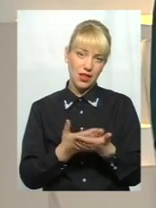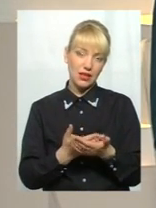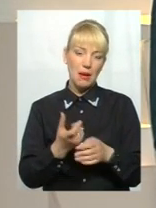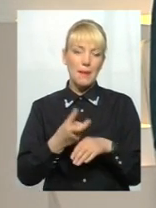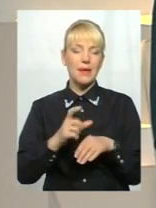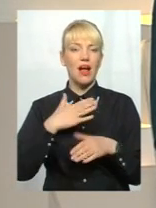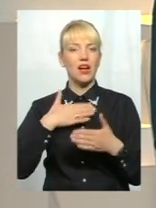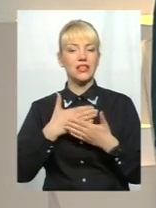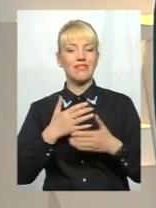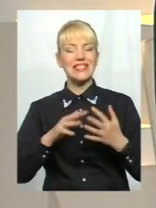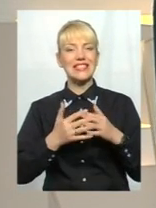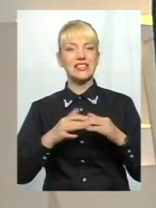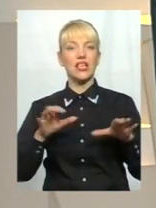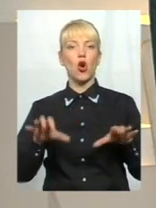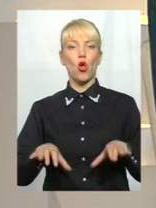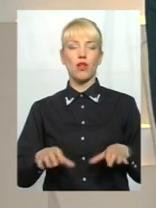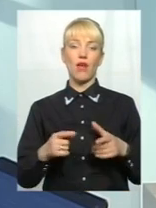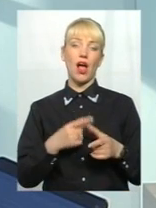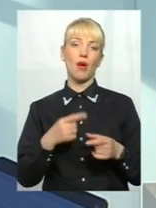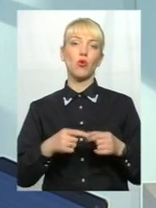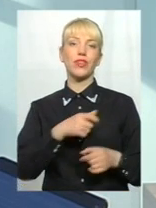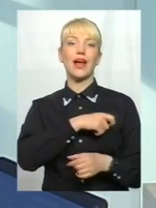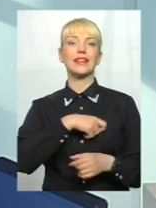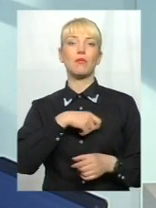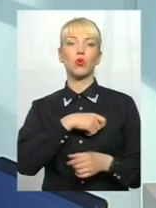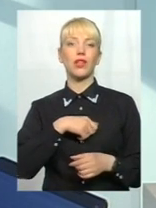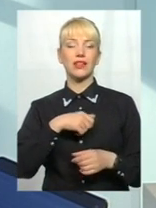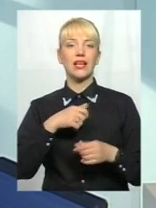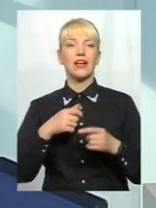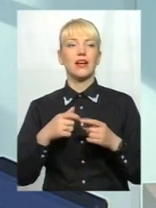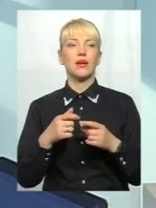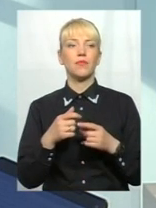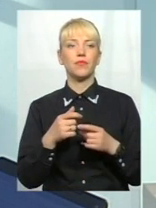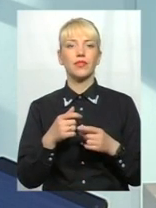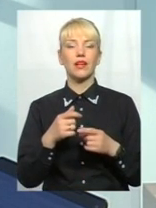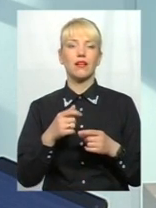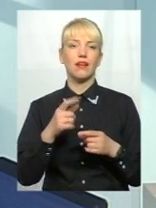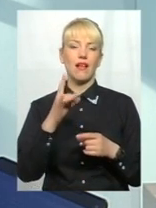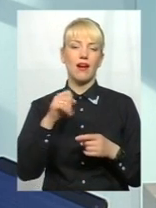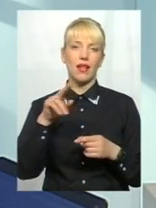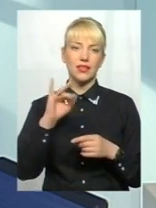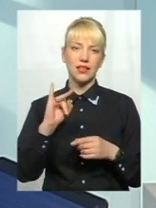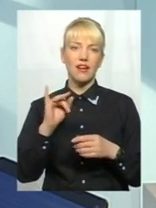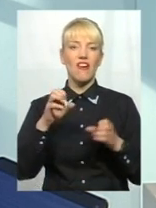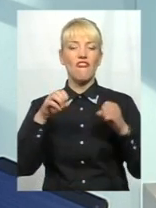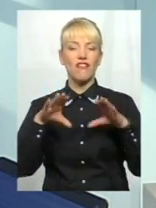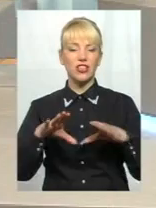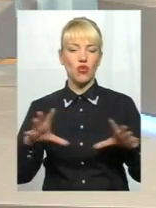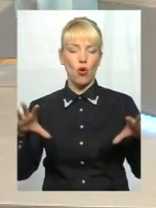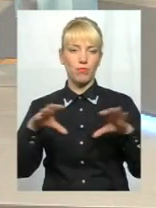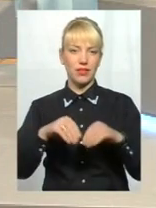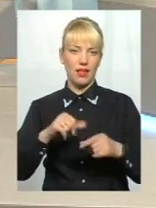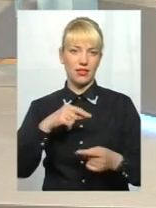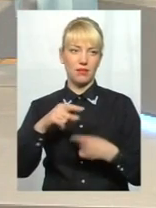сільський голова, або депутат Верховної Ради в мажоритарному окрузі вирішив там десь, де в нього бізнес об'єднати. Так, нас